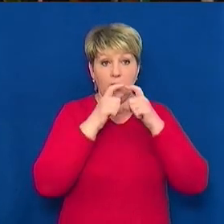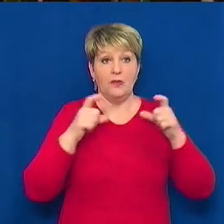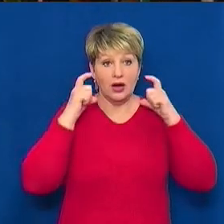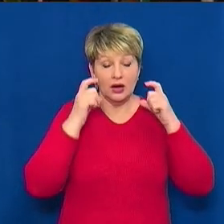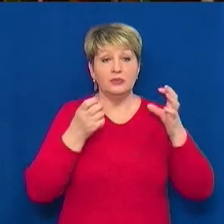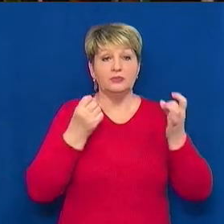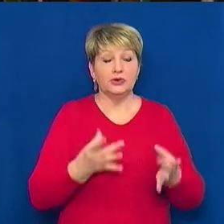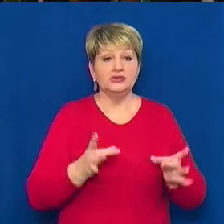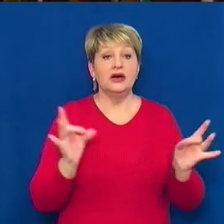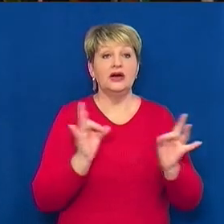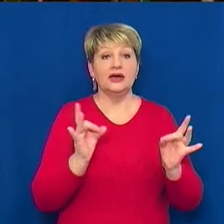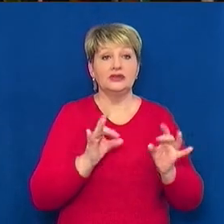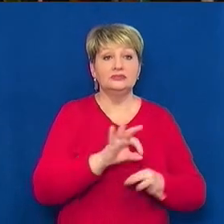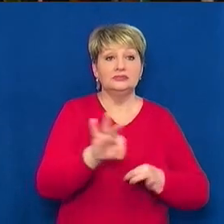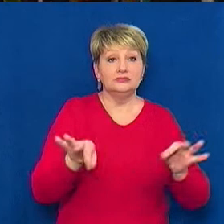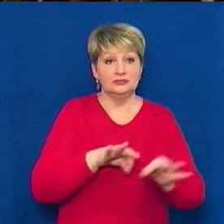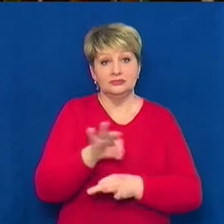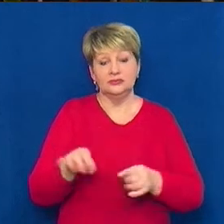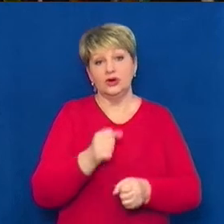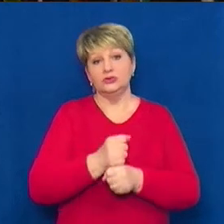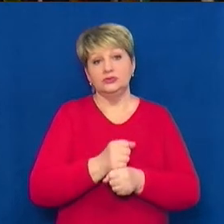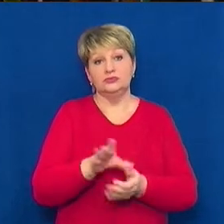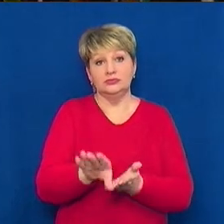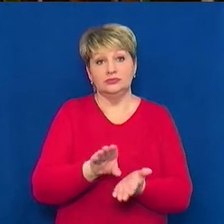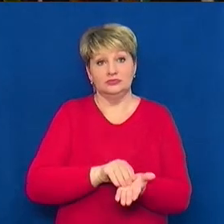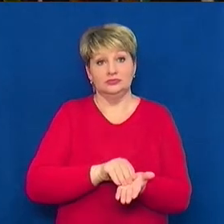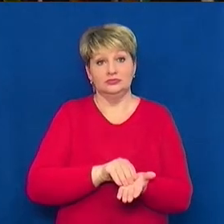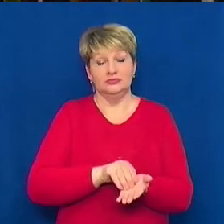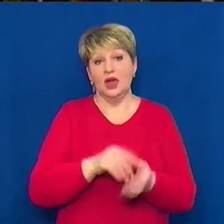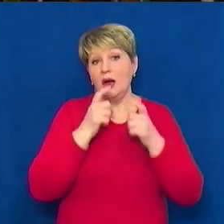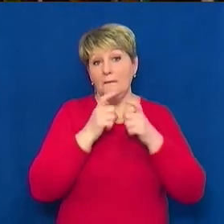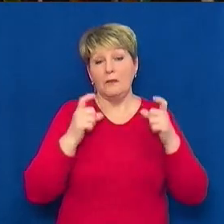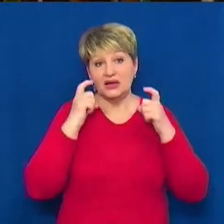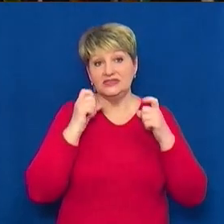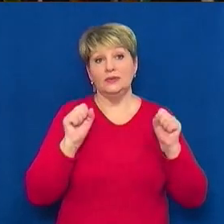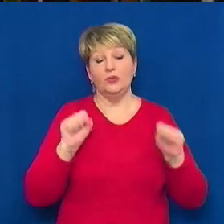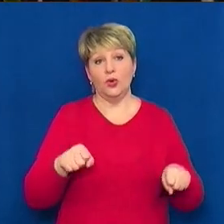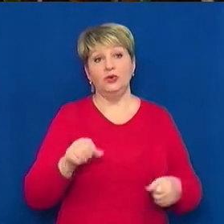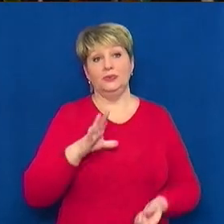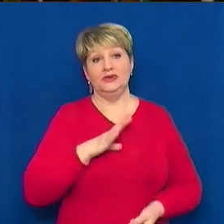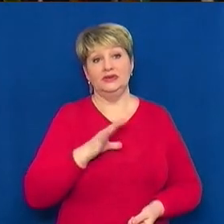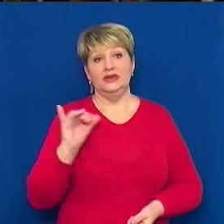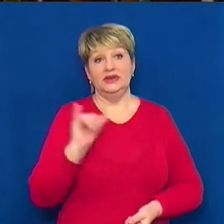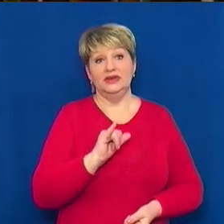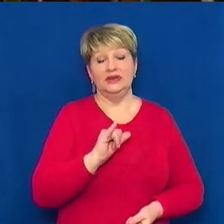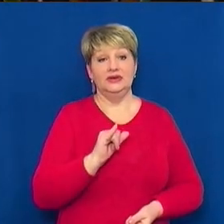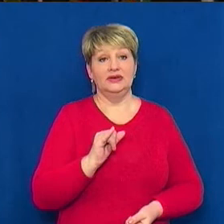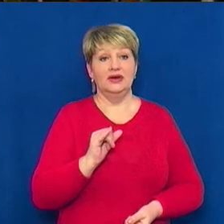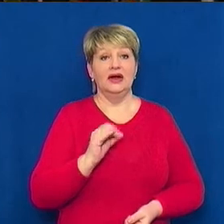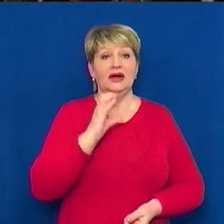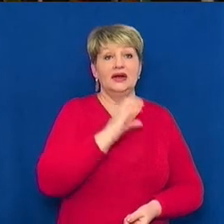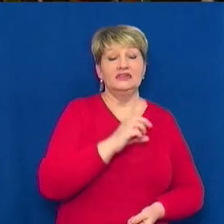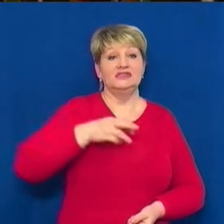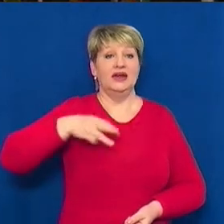заміряла і зробила її по стандартним розмірам. В принципі, маски можуть бути і S, і M, і L,